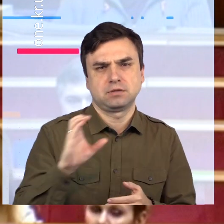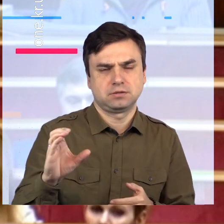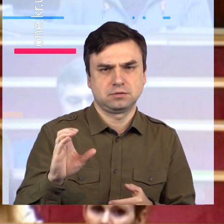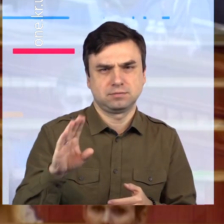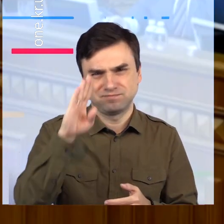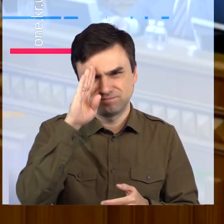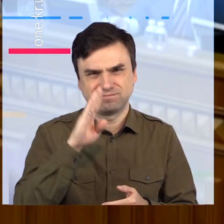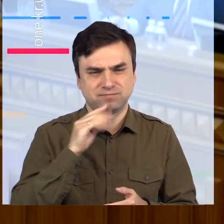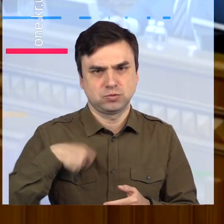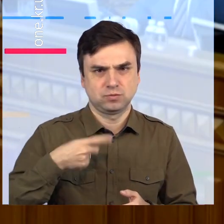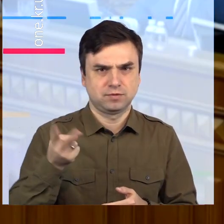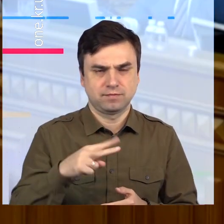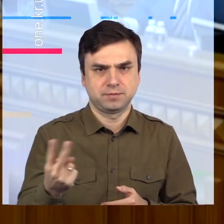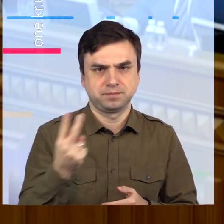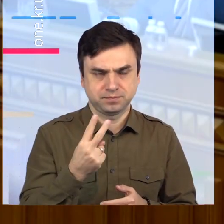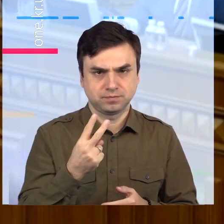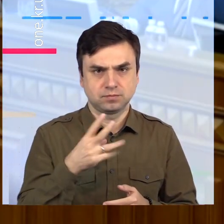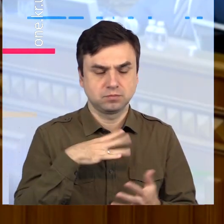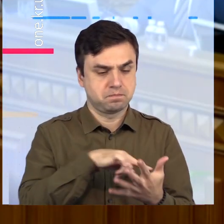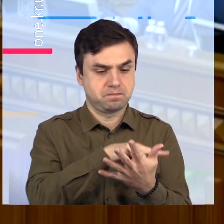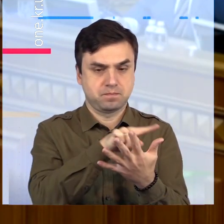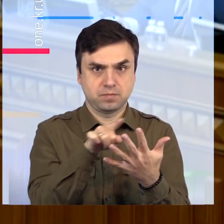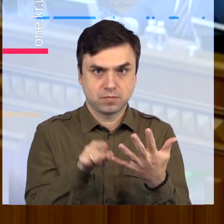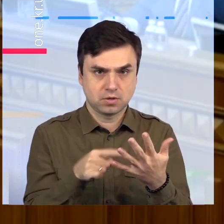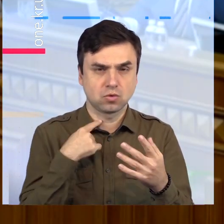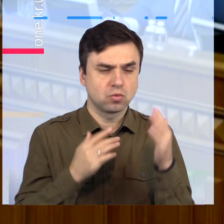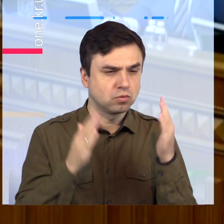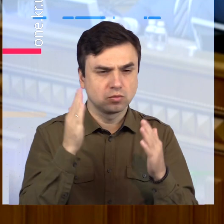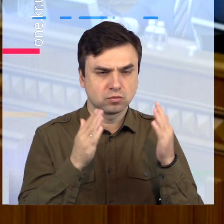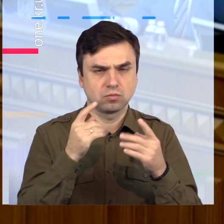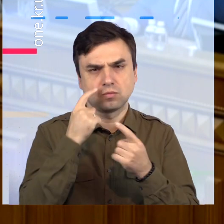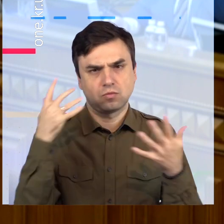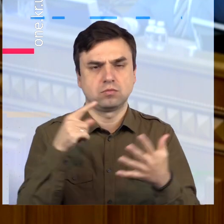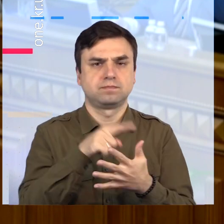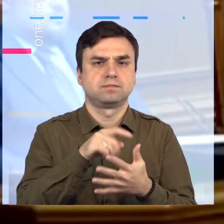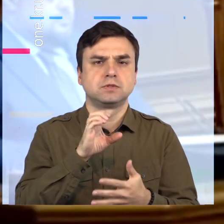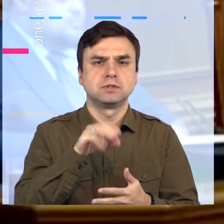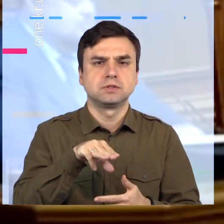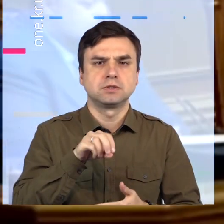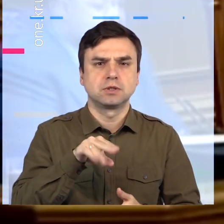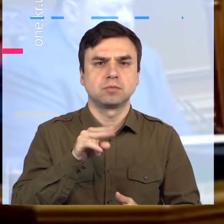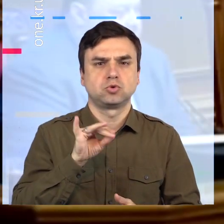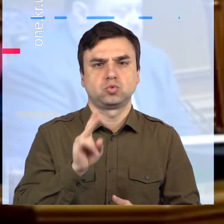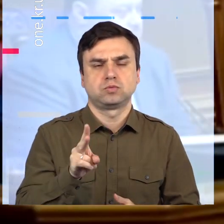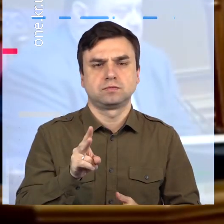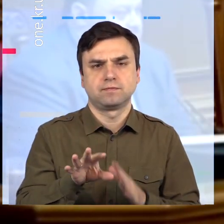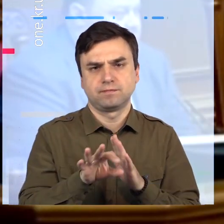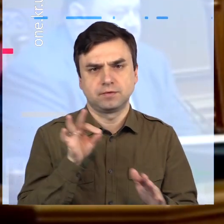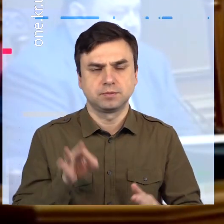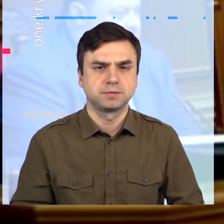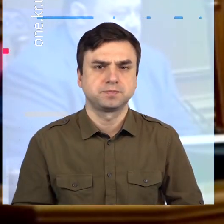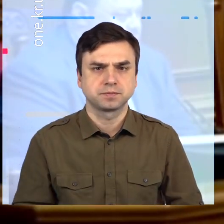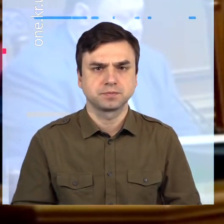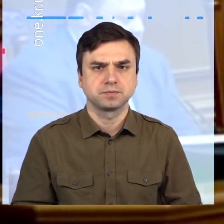час рейтингового голосування кандидатуру Стефанчука підтримала переважна більшість нардепів. Прошу голосувати.